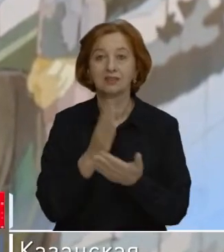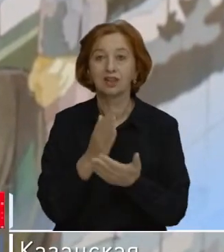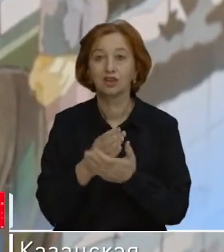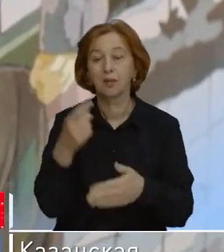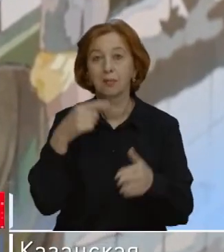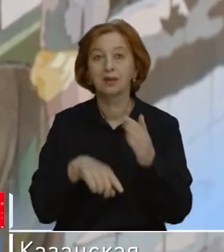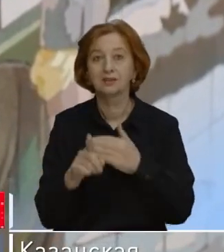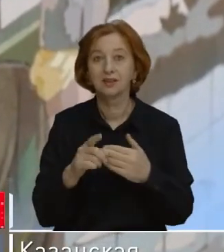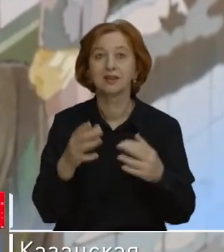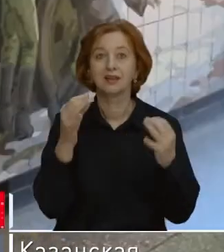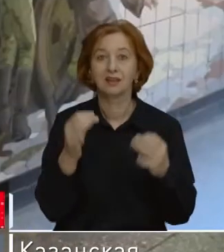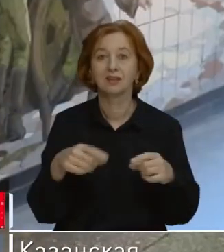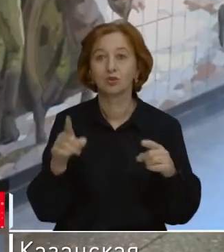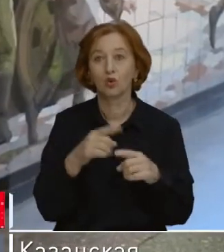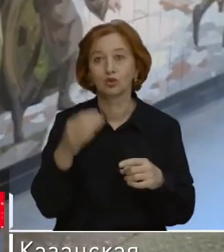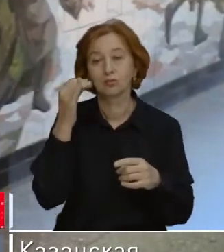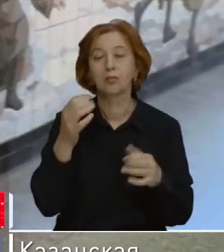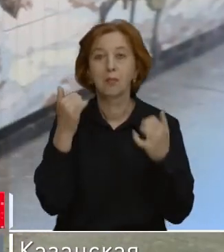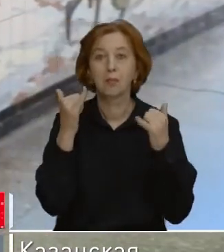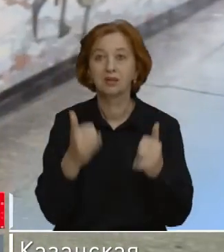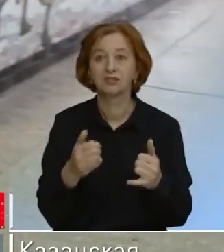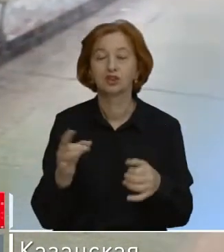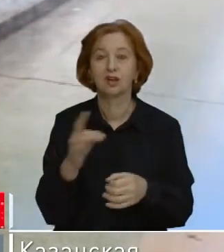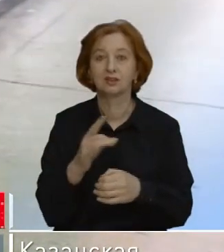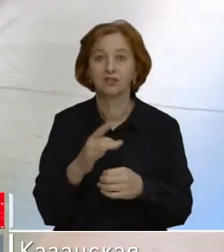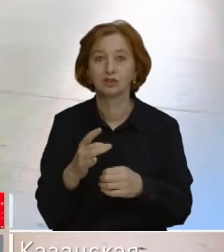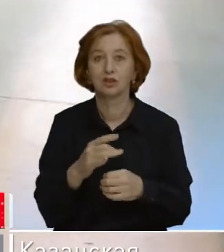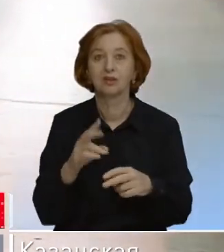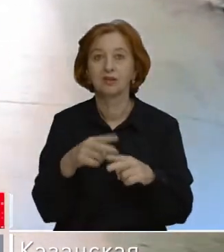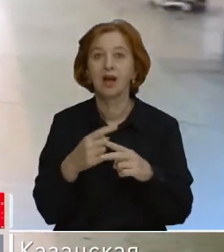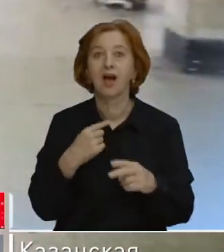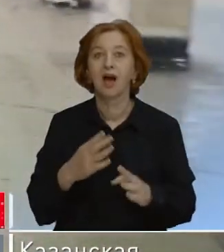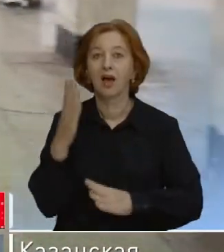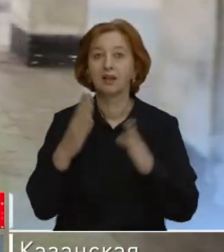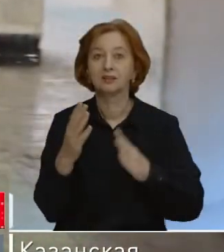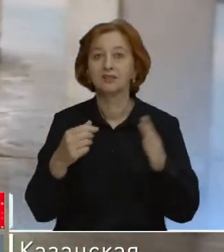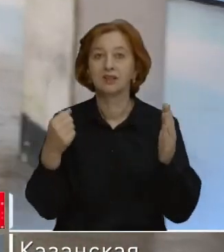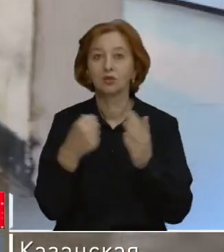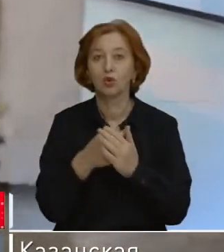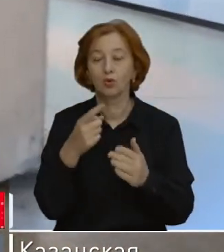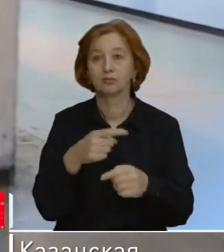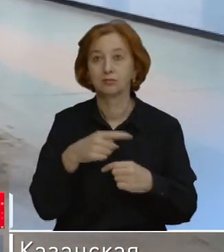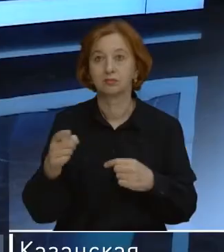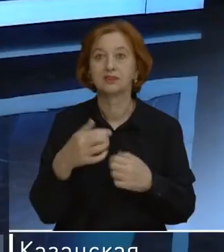подземных переходах стенды, посвященные знаменитым ростовчанам. Голосование продлится до середины июля.